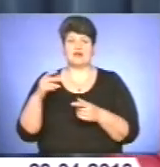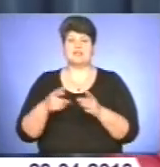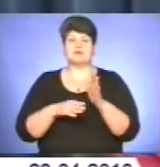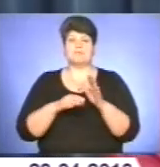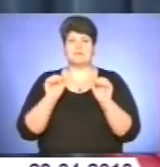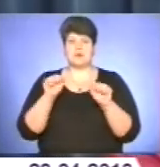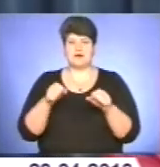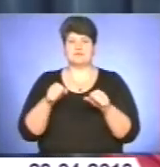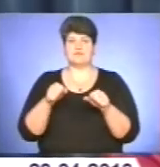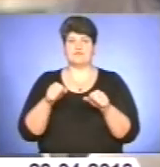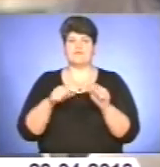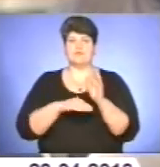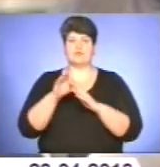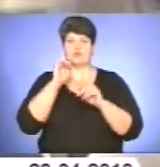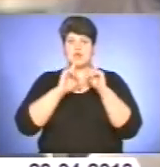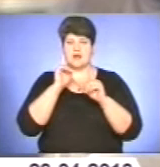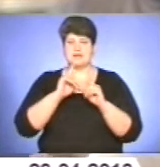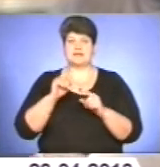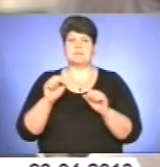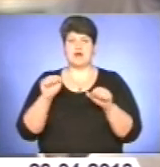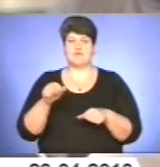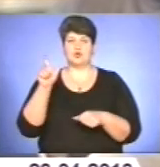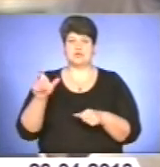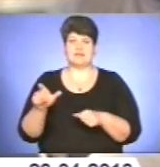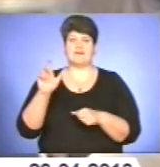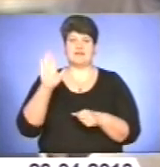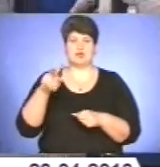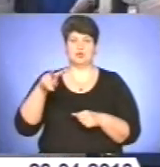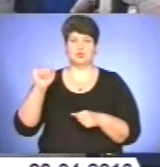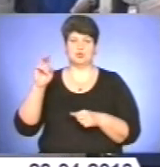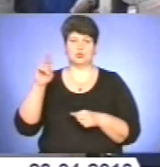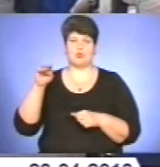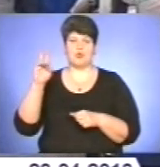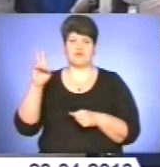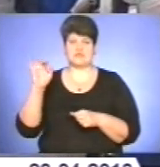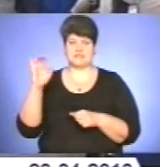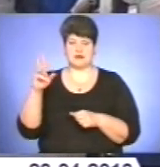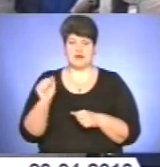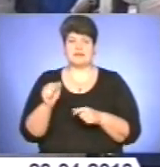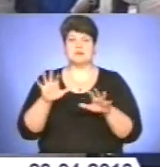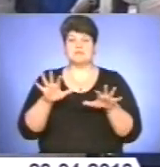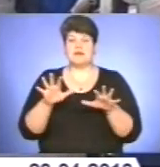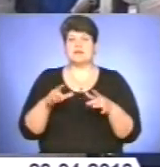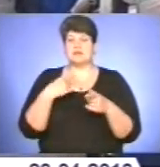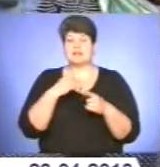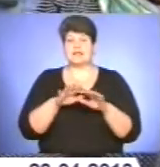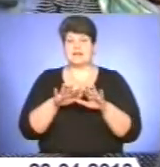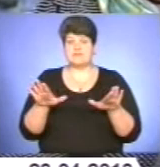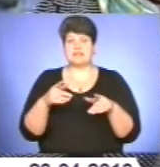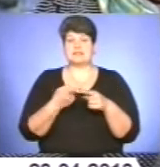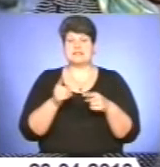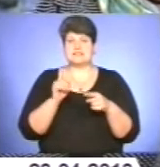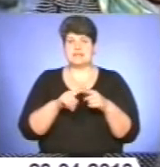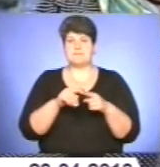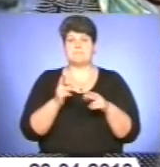людини Валерія Лотковська. Каже, значну роль громадськість відіграє у моніторингу ситуації на місцевому рівні. Зокрема, що стосується дискримінації або